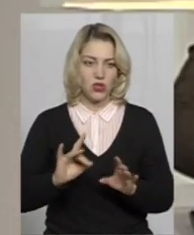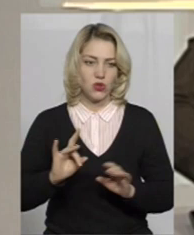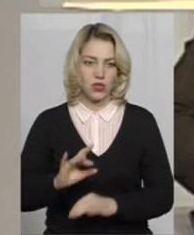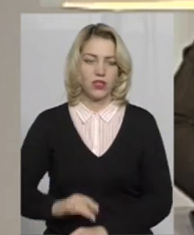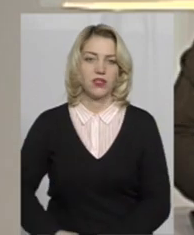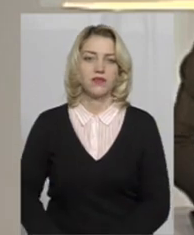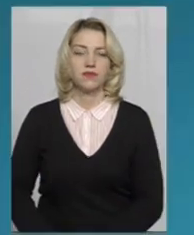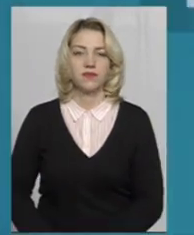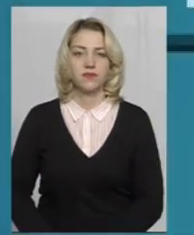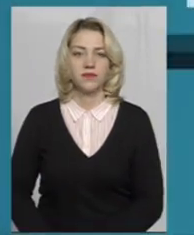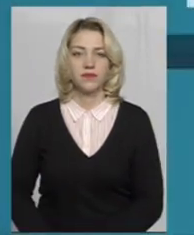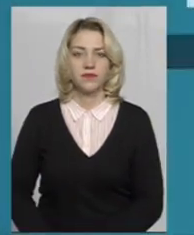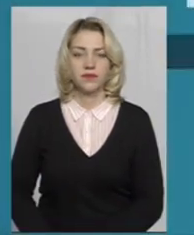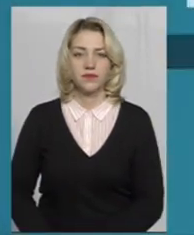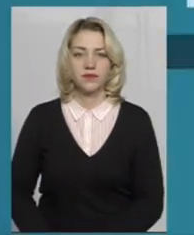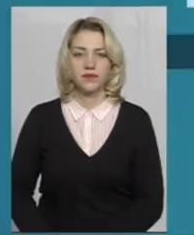подивимося.